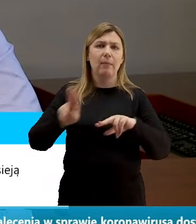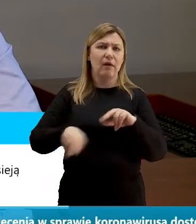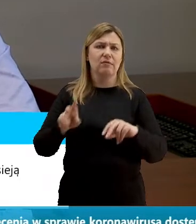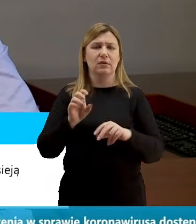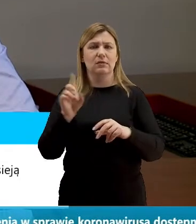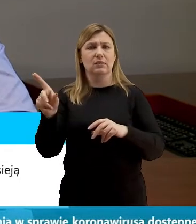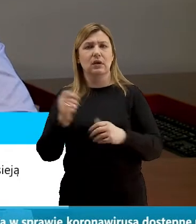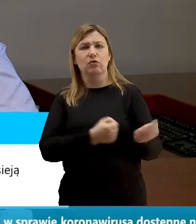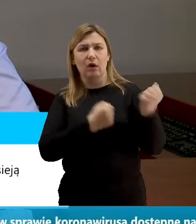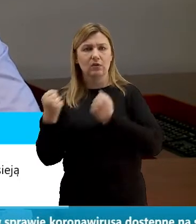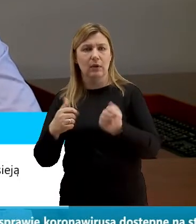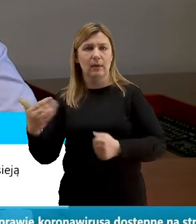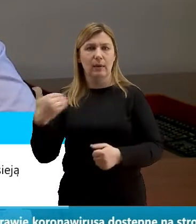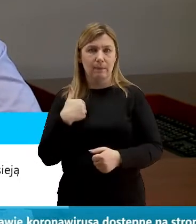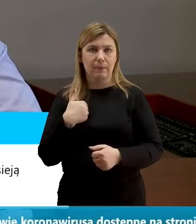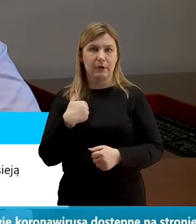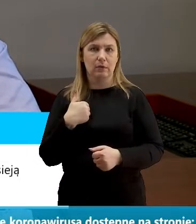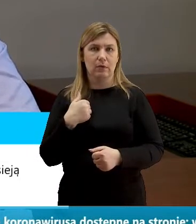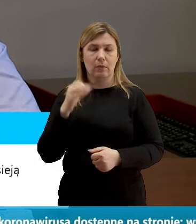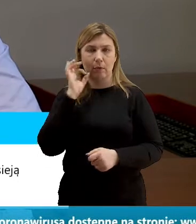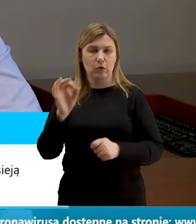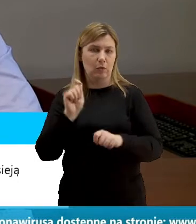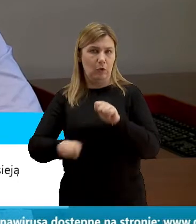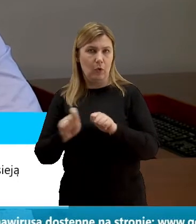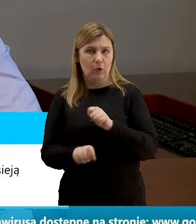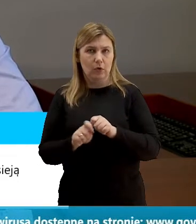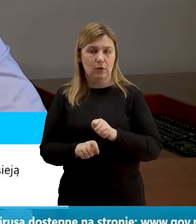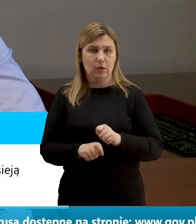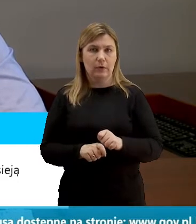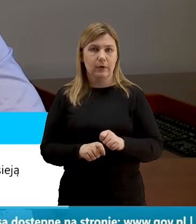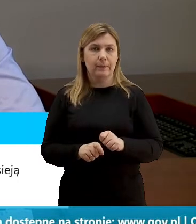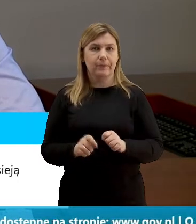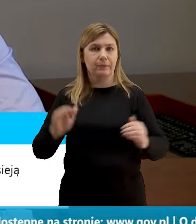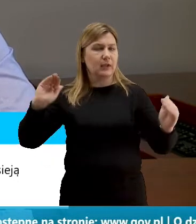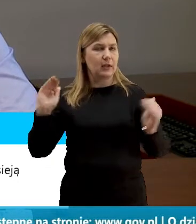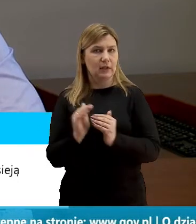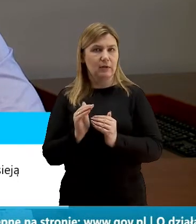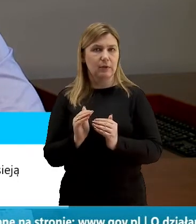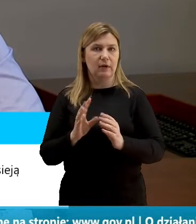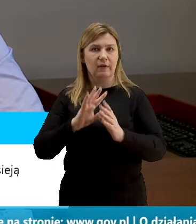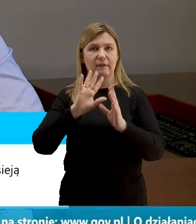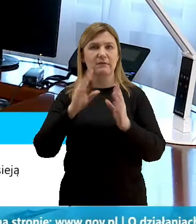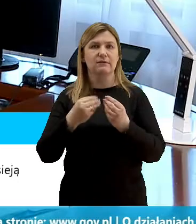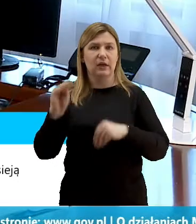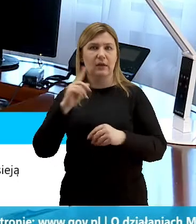też był pod optymalną kontrolą minimalizującą wszelkie wszelkie ryzyka